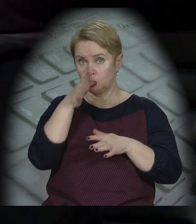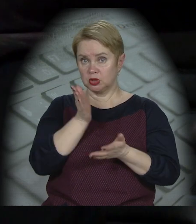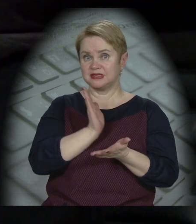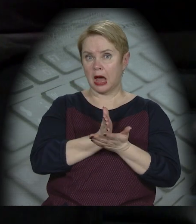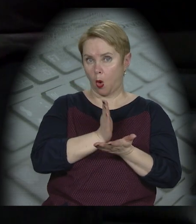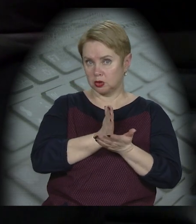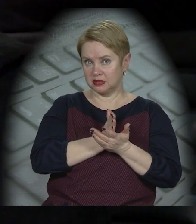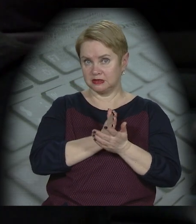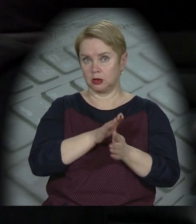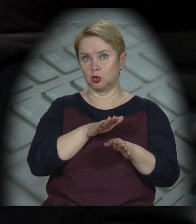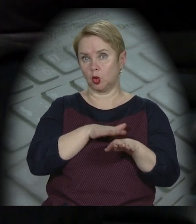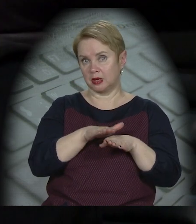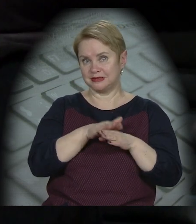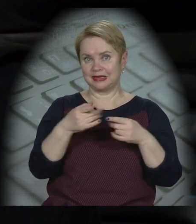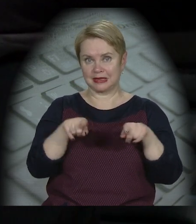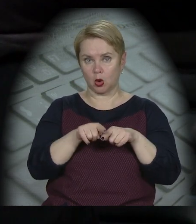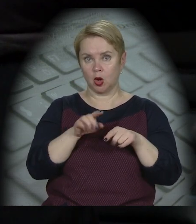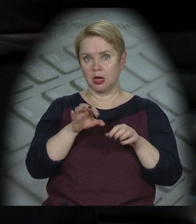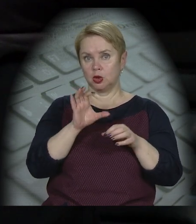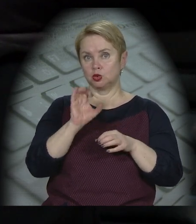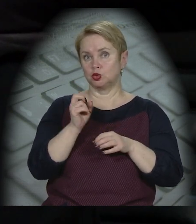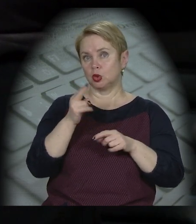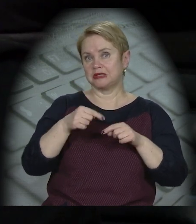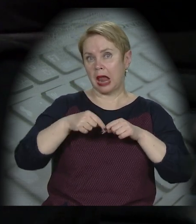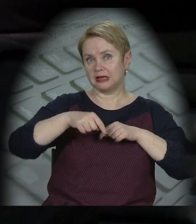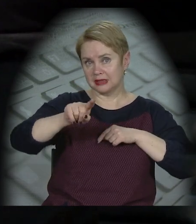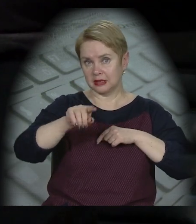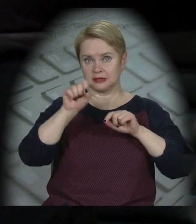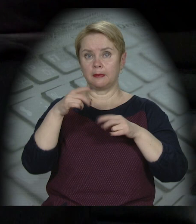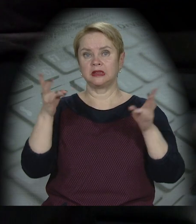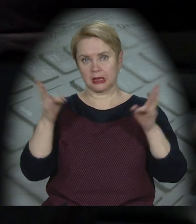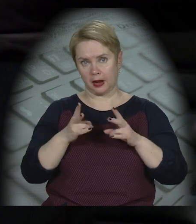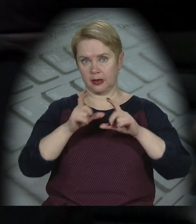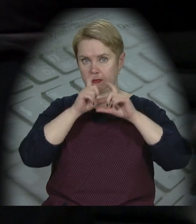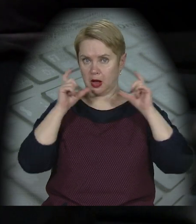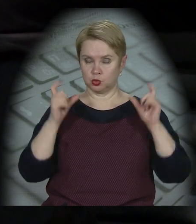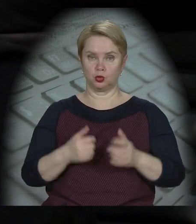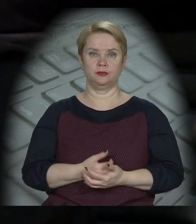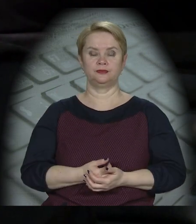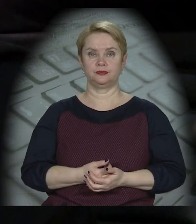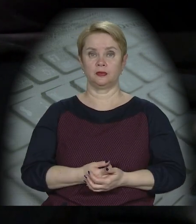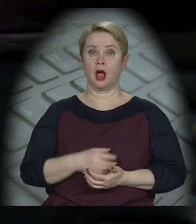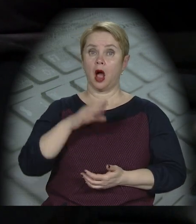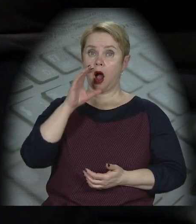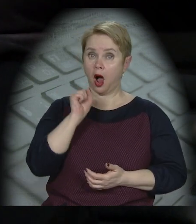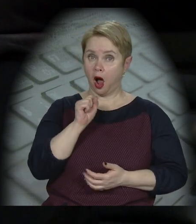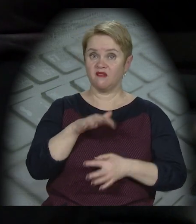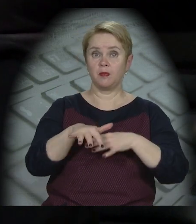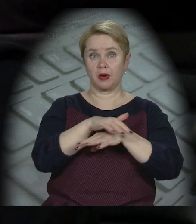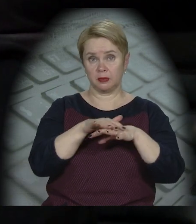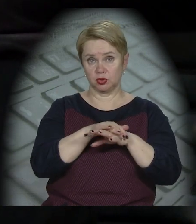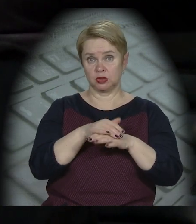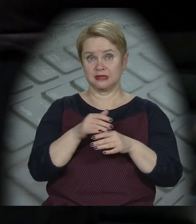не можете знаходитись і дотримуватись такої соціальної дистанції, то там вже треба надягати маску. А в